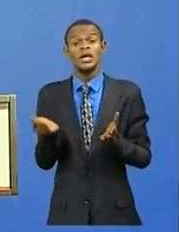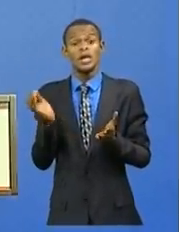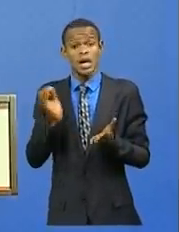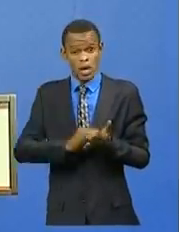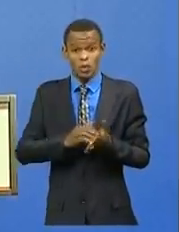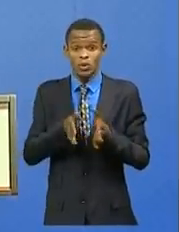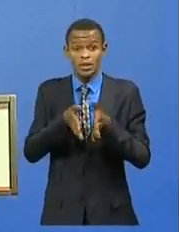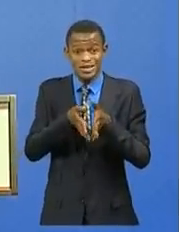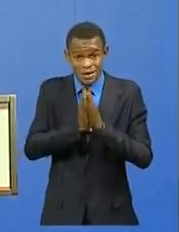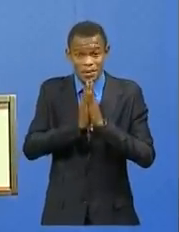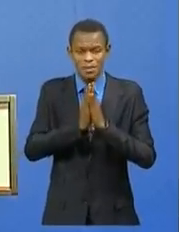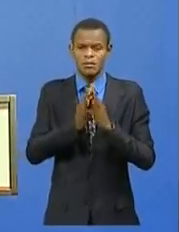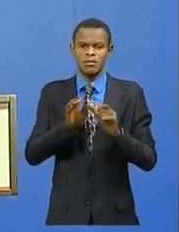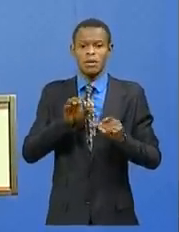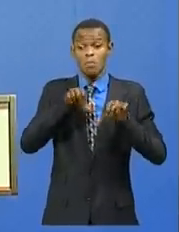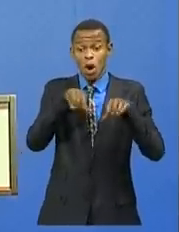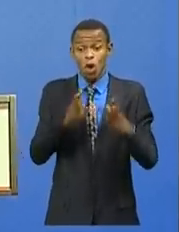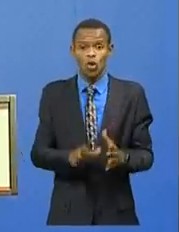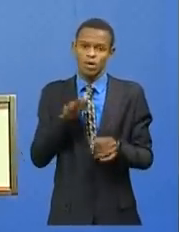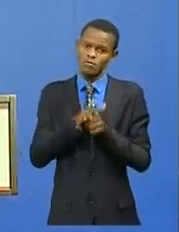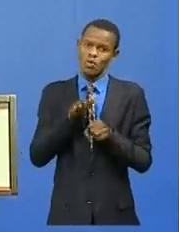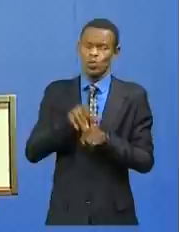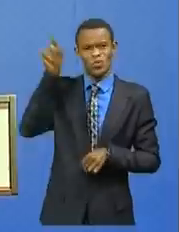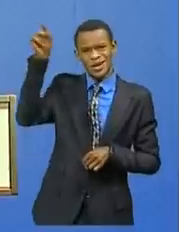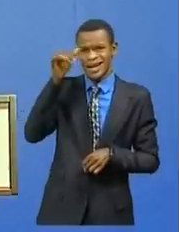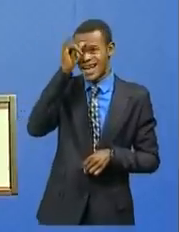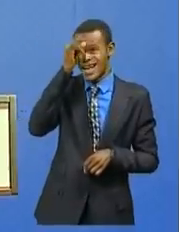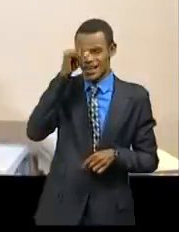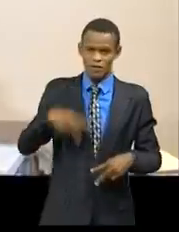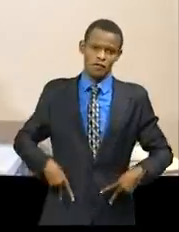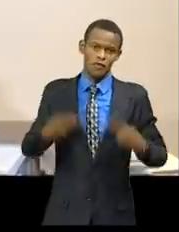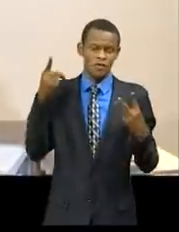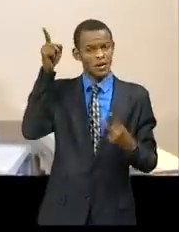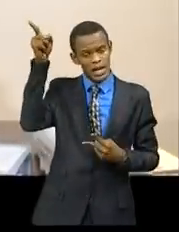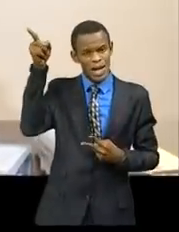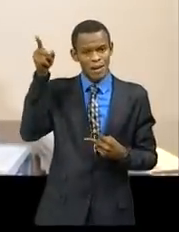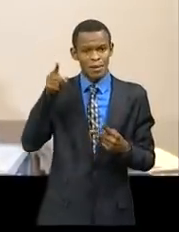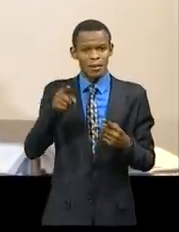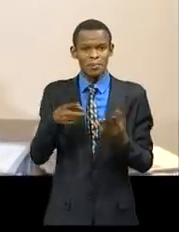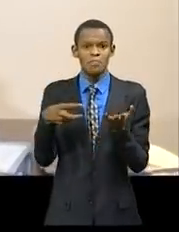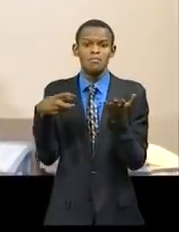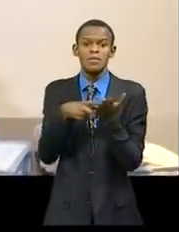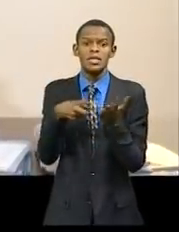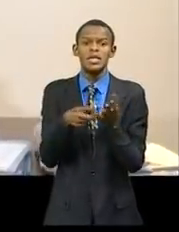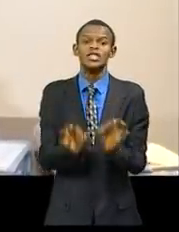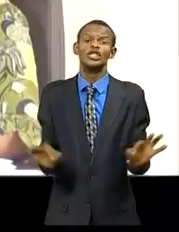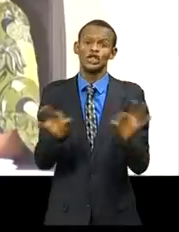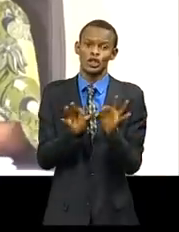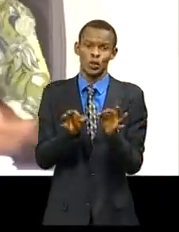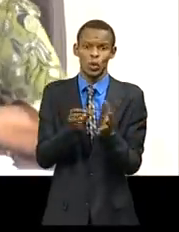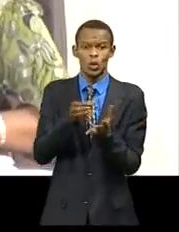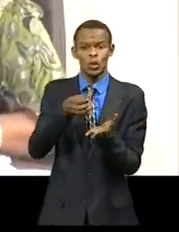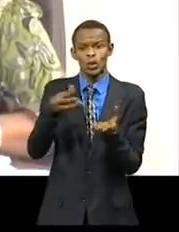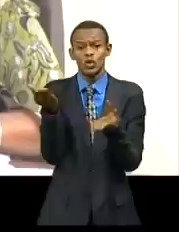séjour irrégulier en Inde de bien vouloir regagner le pays et de se faire signaler à l'ambassade de la République